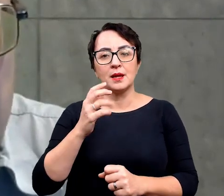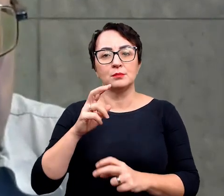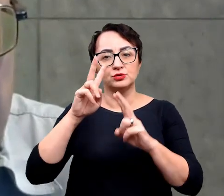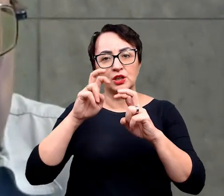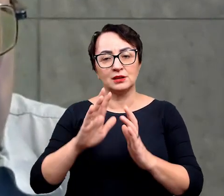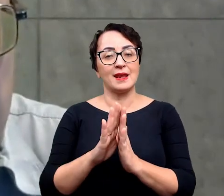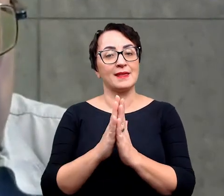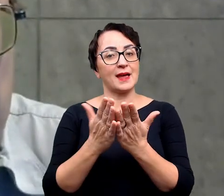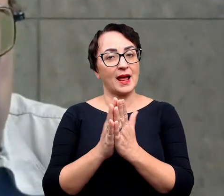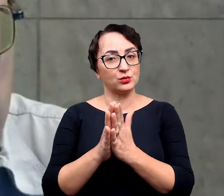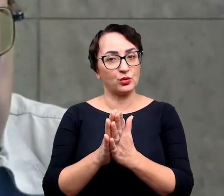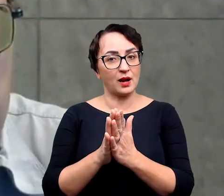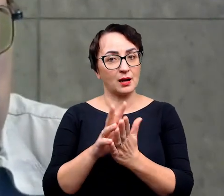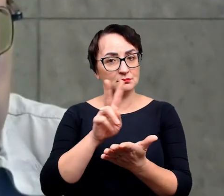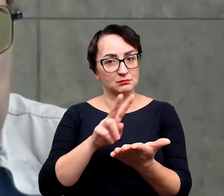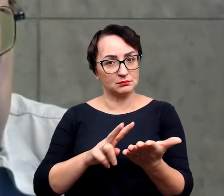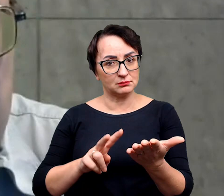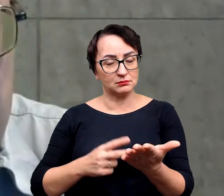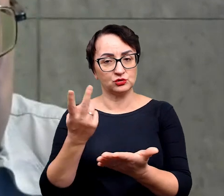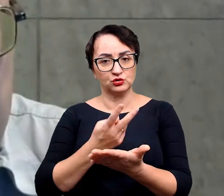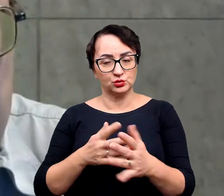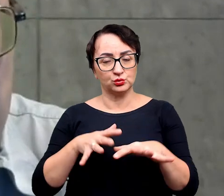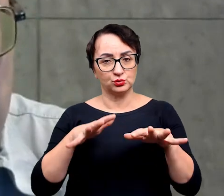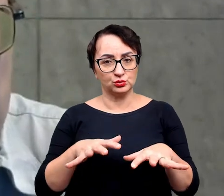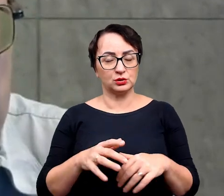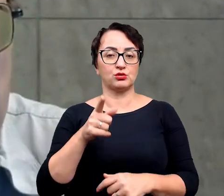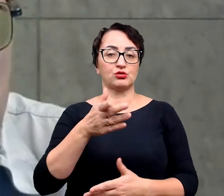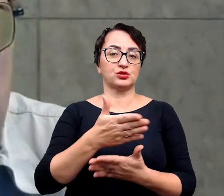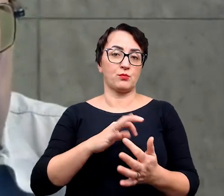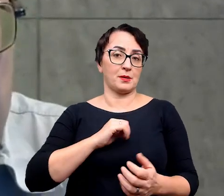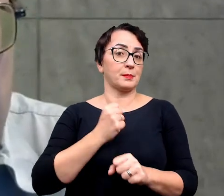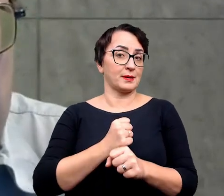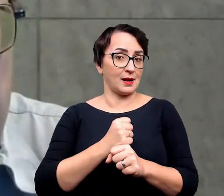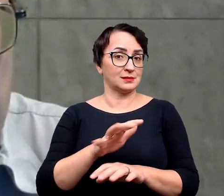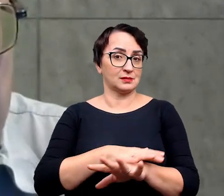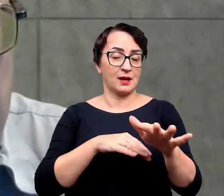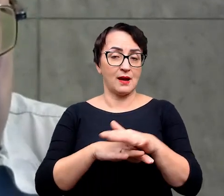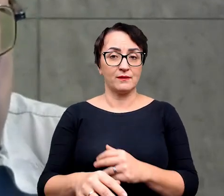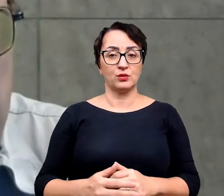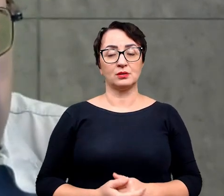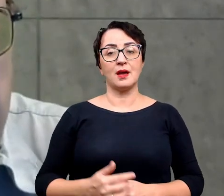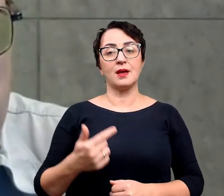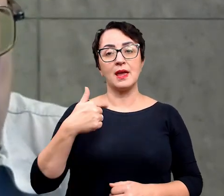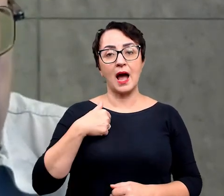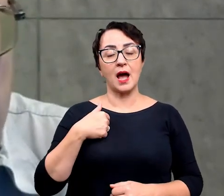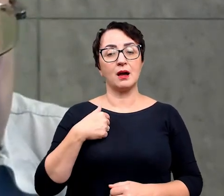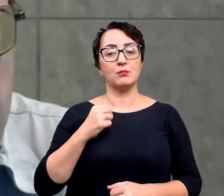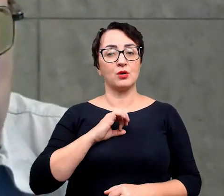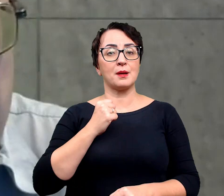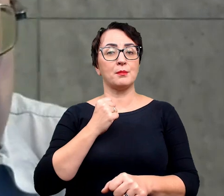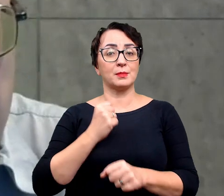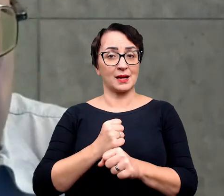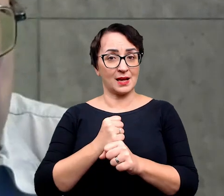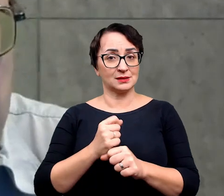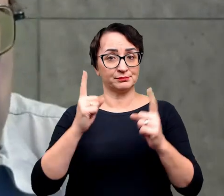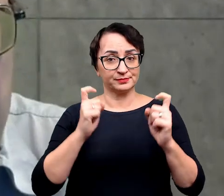przeglądania literatury, to jest też jedna część tego zawodu. Ja, ja zostałem paleontologiem w